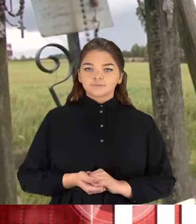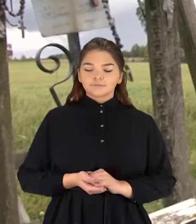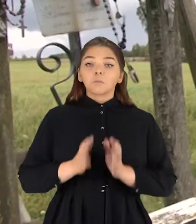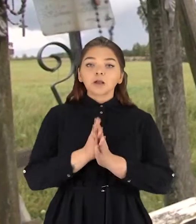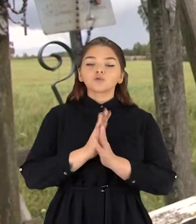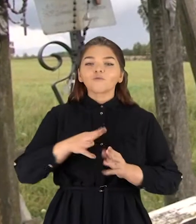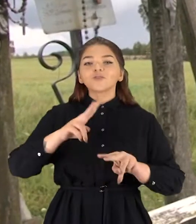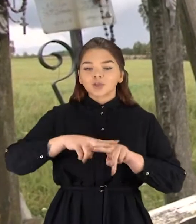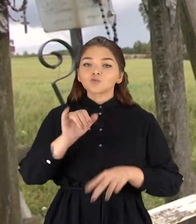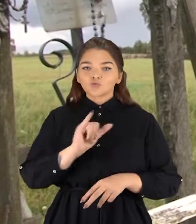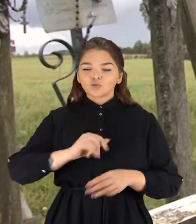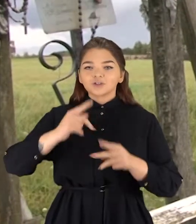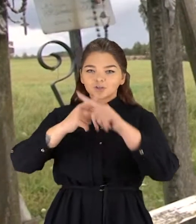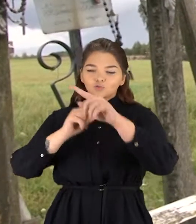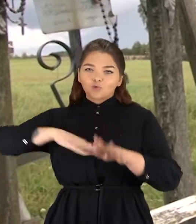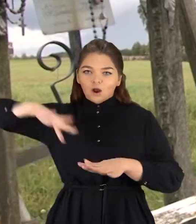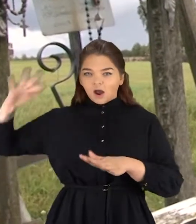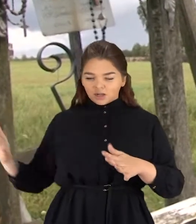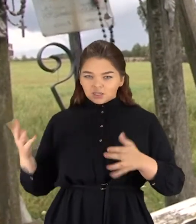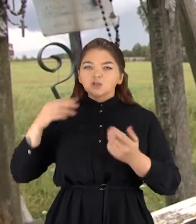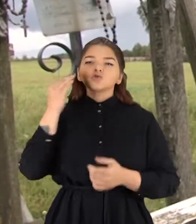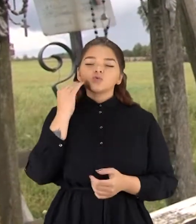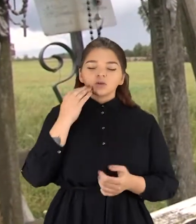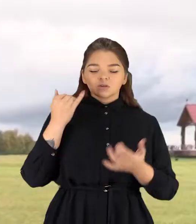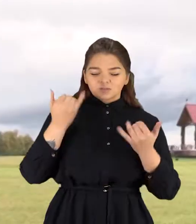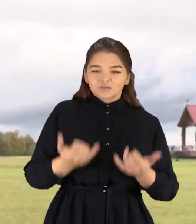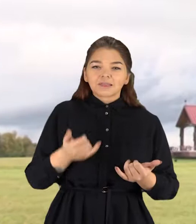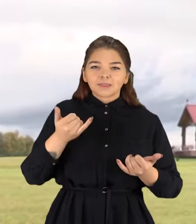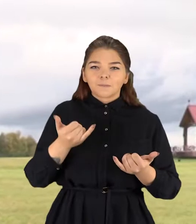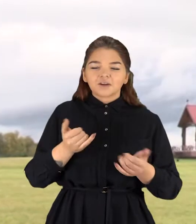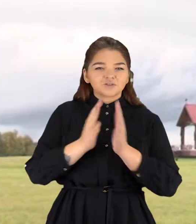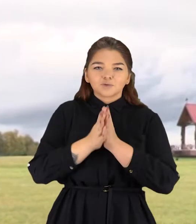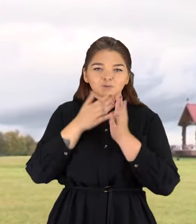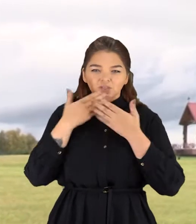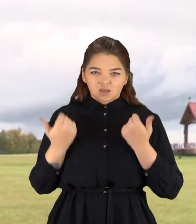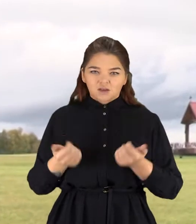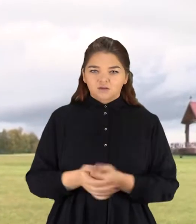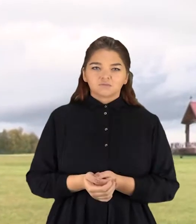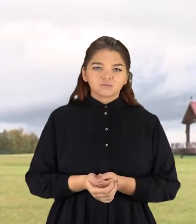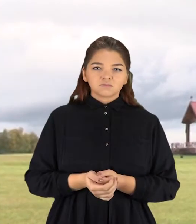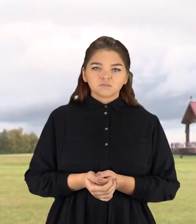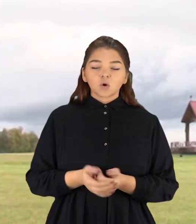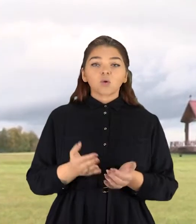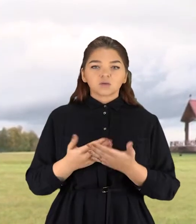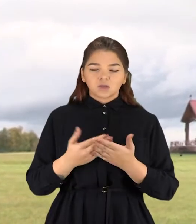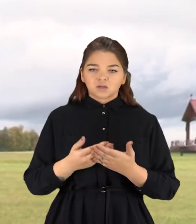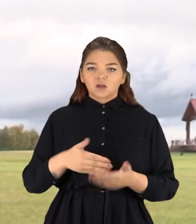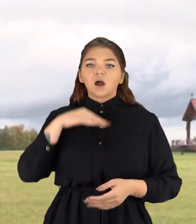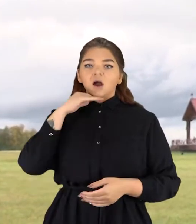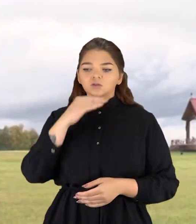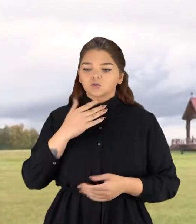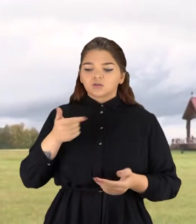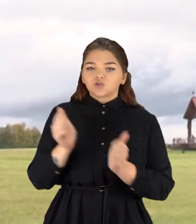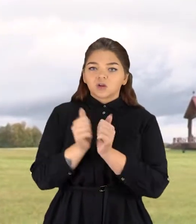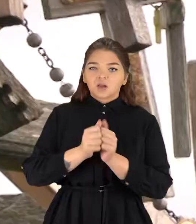Maldu vieta kryžių kalnas tarp šiauliečių dabar apipintas ne šventomis giesmėmis, o žemiškesniais dalykais. Paaiškėjus, kad